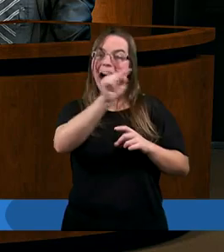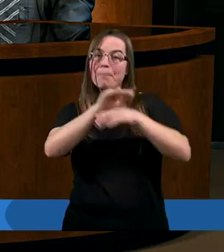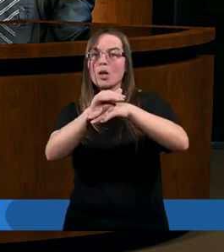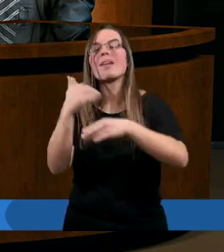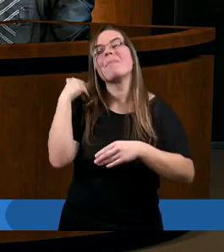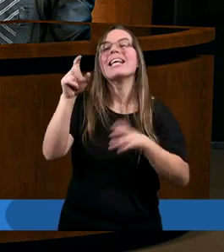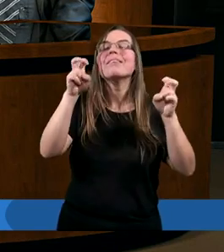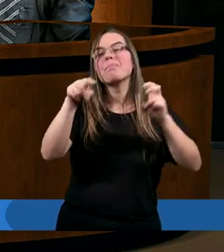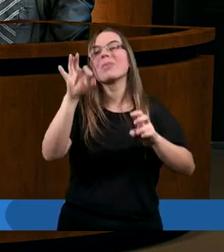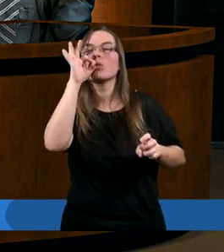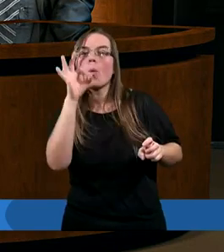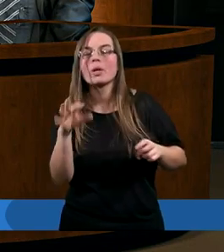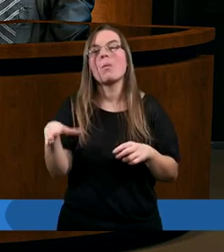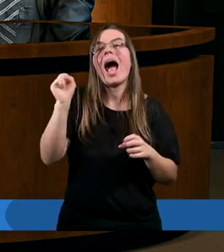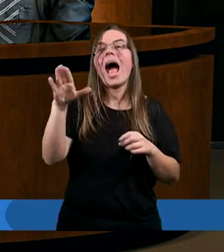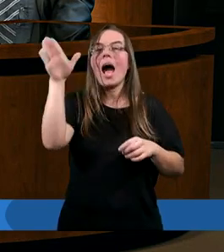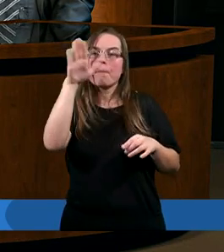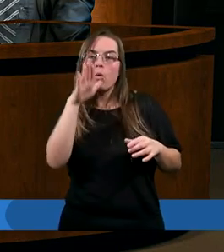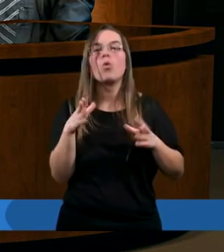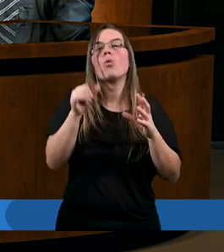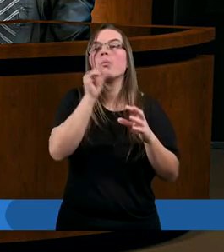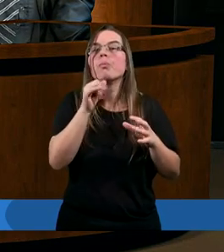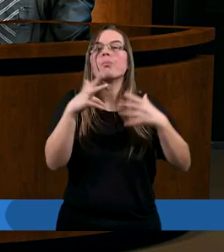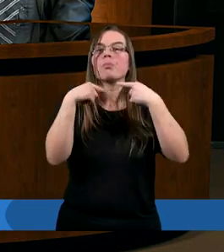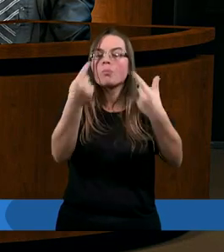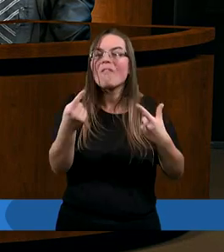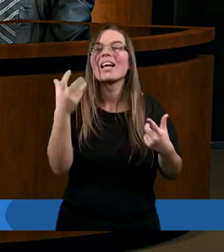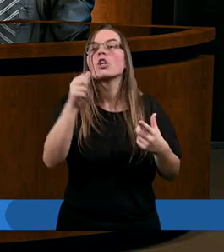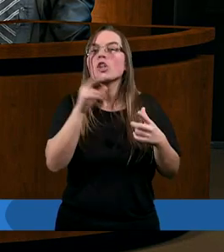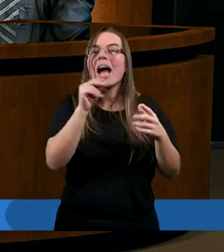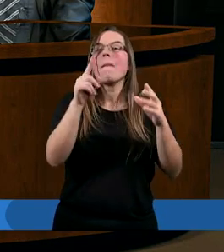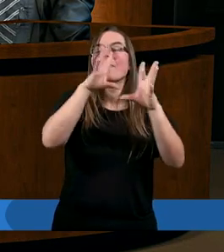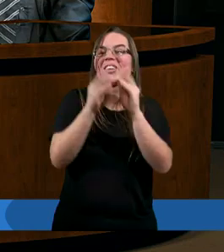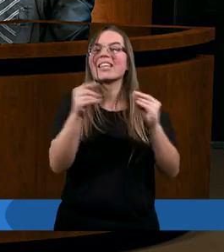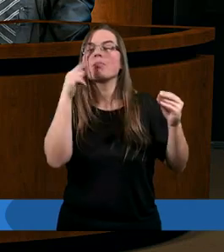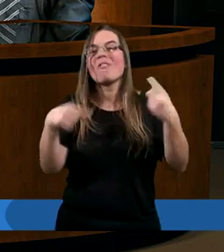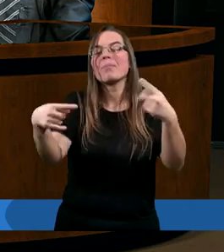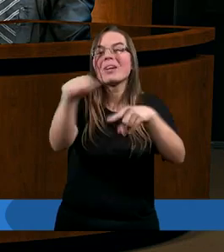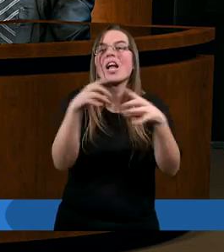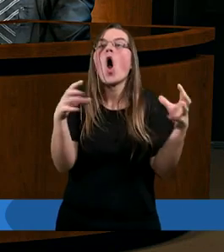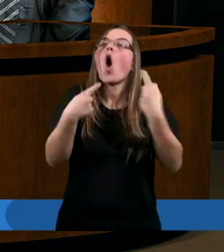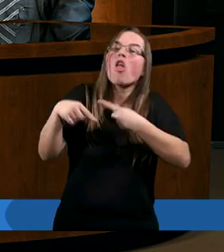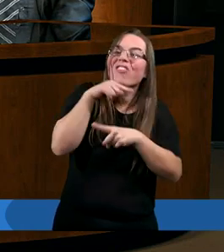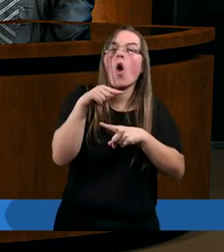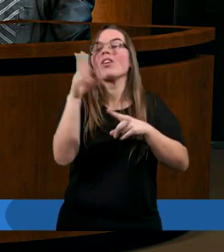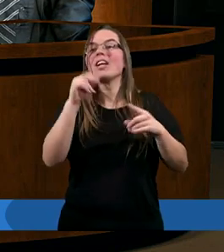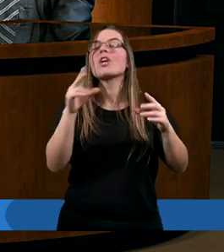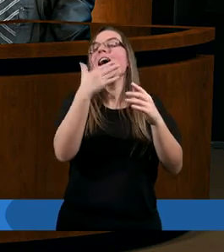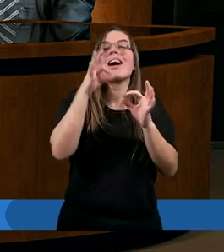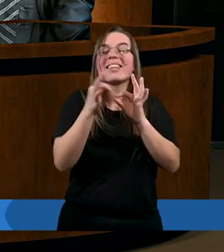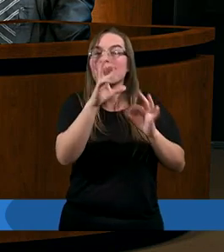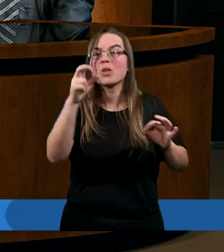sprawiedliwymi, to na końcu Pan Bóg, jak to podsumowuje, mówi, że jest dokładnie odwrotnie. Jest dokładnie odwrotnie, że chociaż nikt z was nie wiedział,